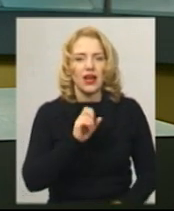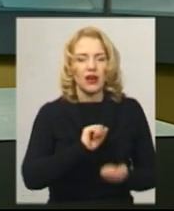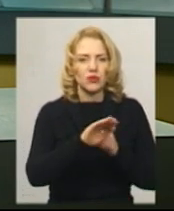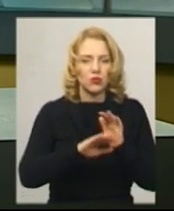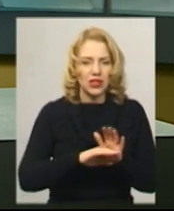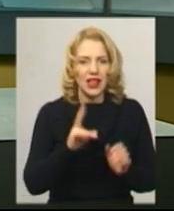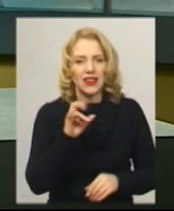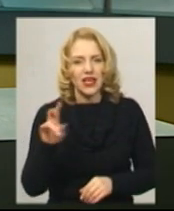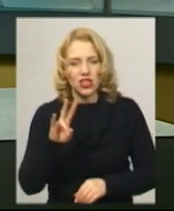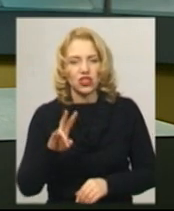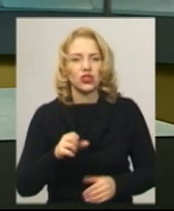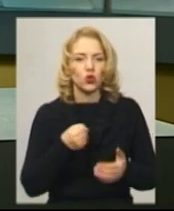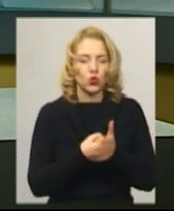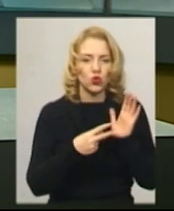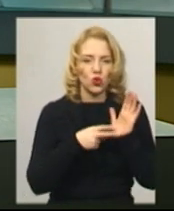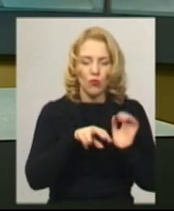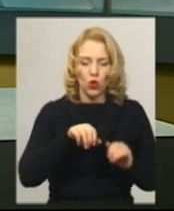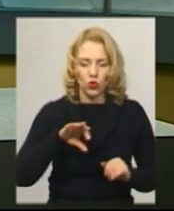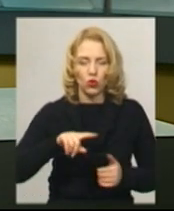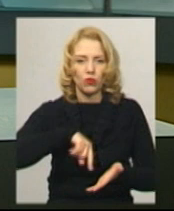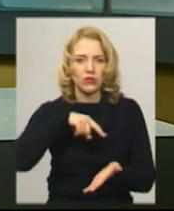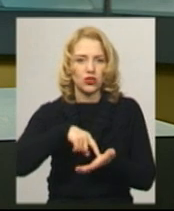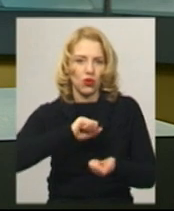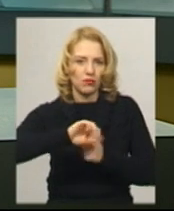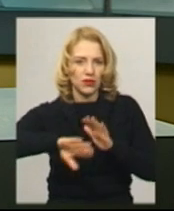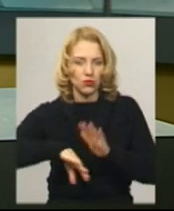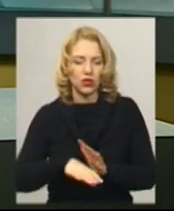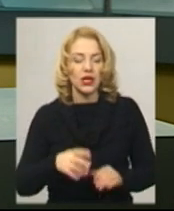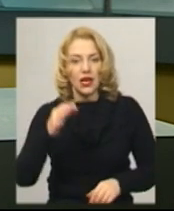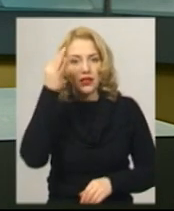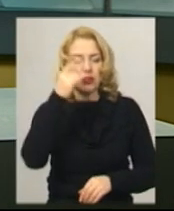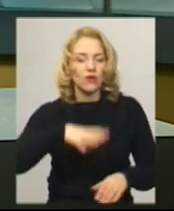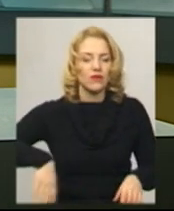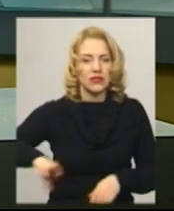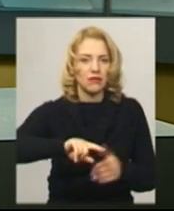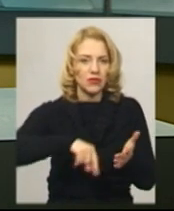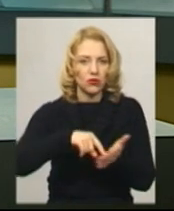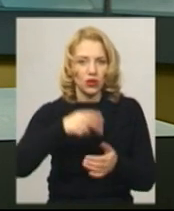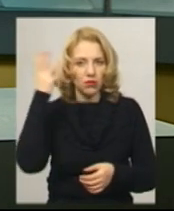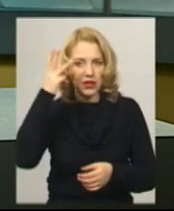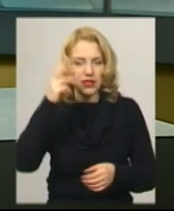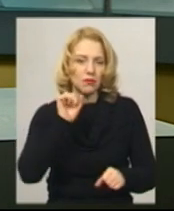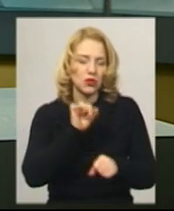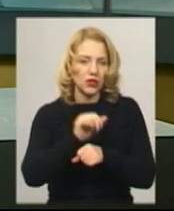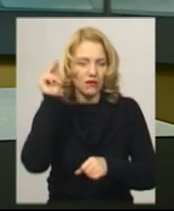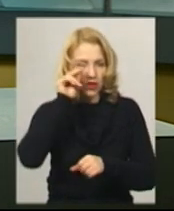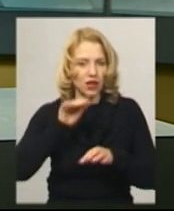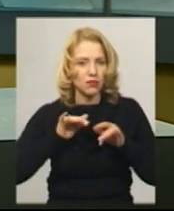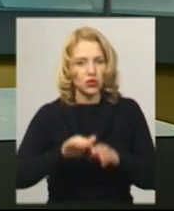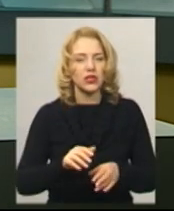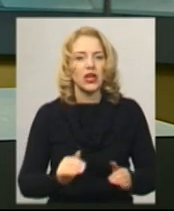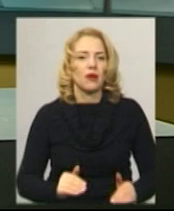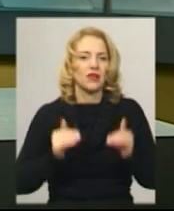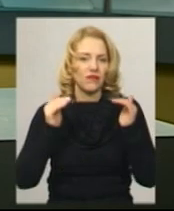до 7 лютого – Кам'янці-Подільському. Нагадаю, сьогодні в усіх школах Хмельницького призупинили навчальний процес через підвищення рівня